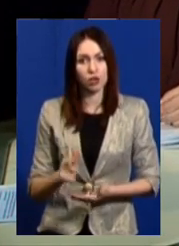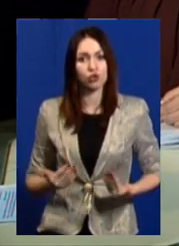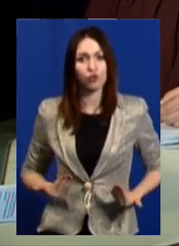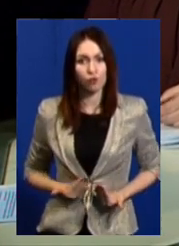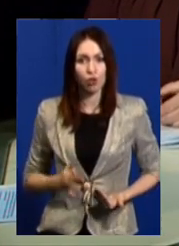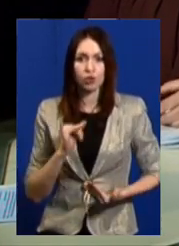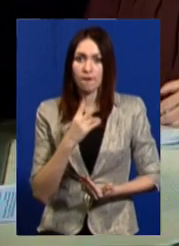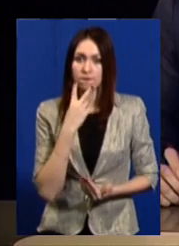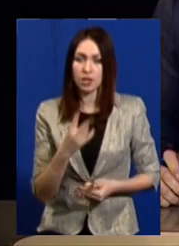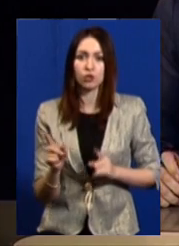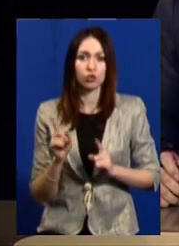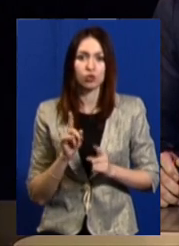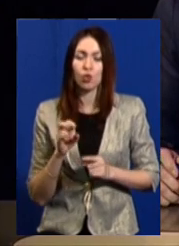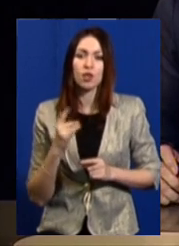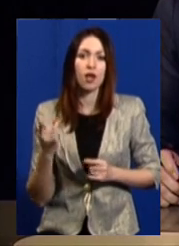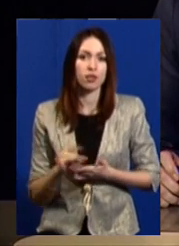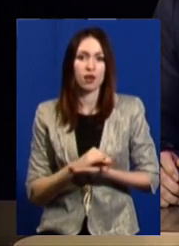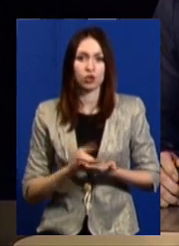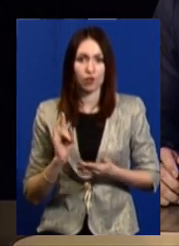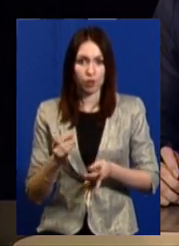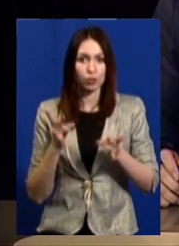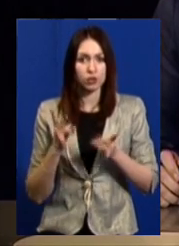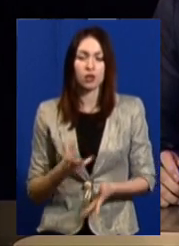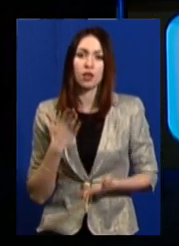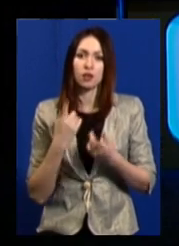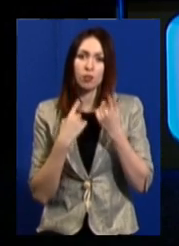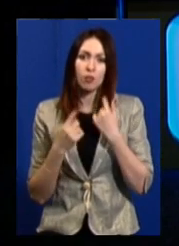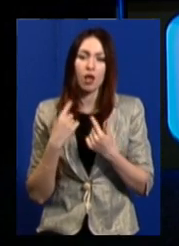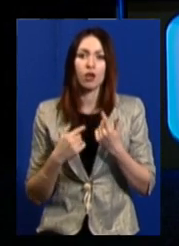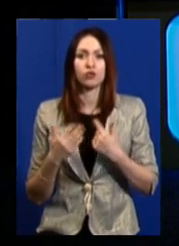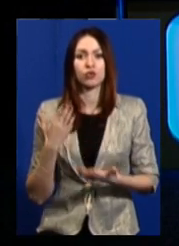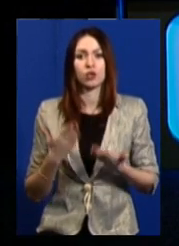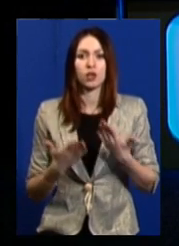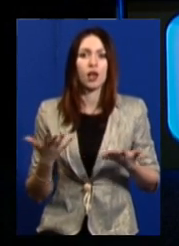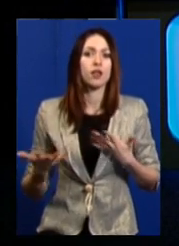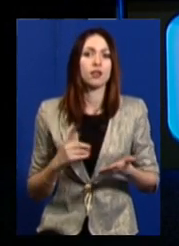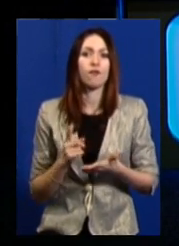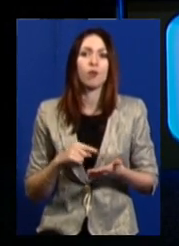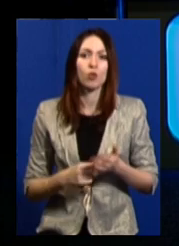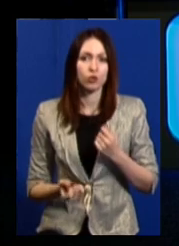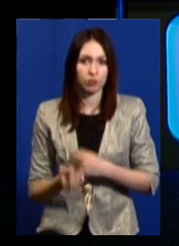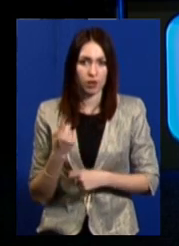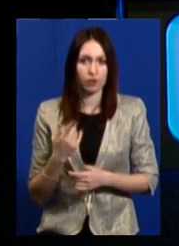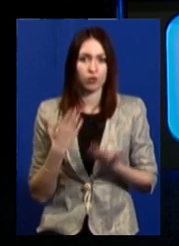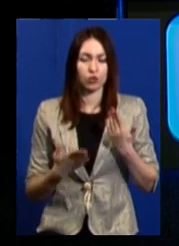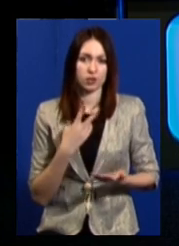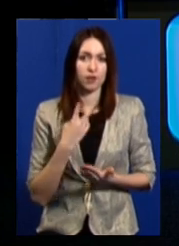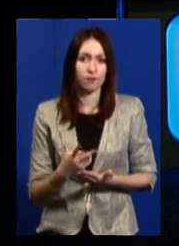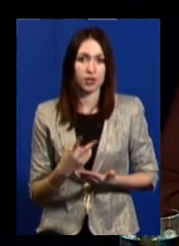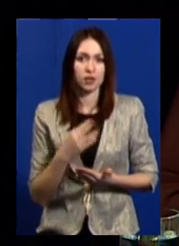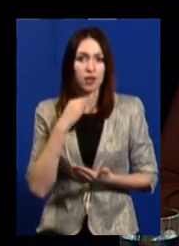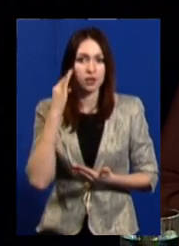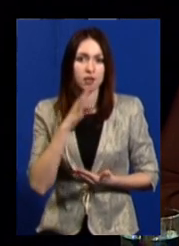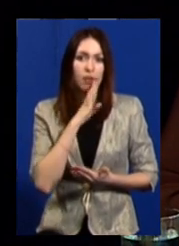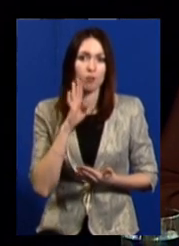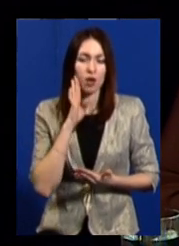і бачить, що неодноразово дитина страждає або плаче, або якісь питання виникають, якщо бачить батька,